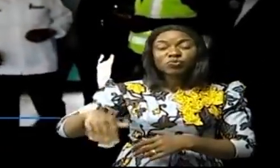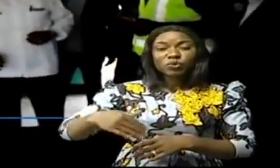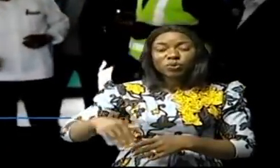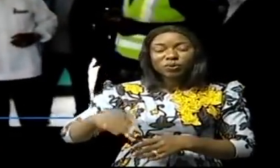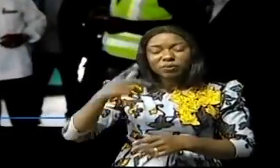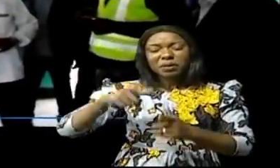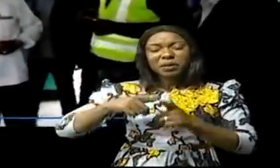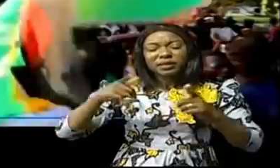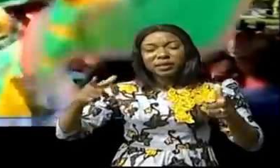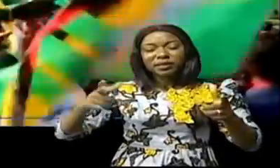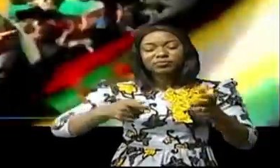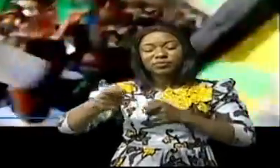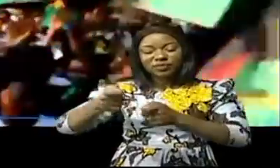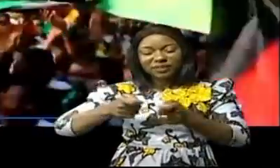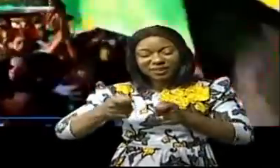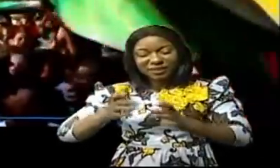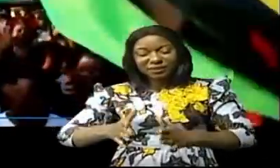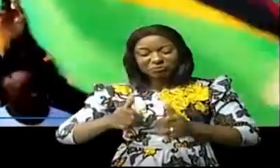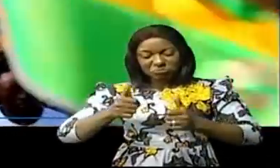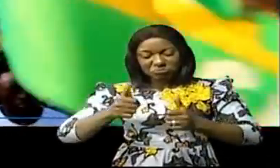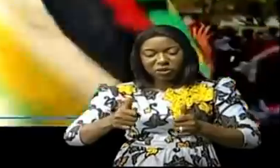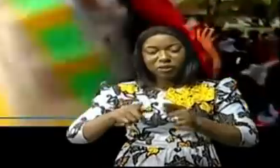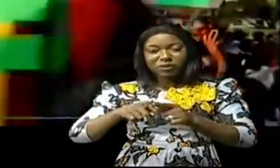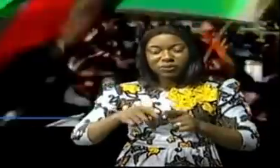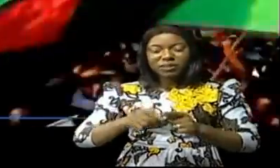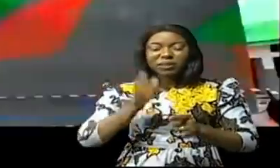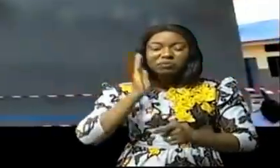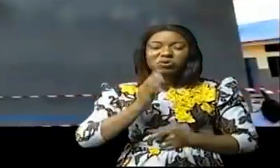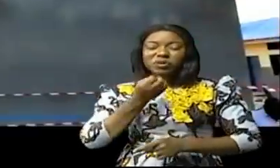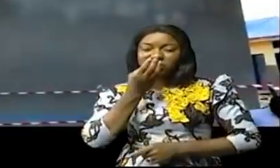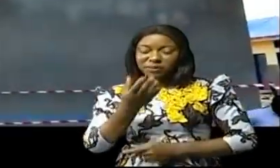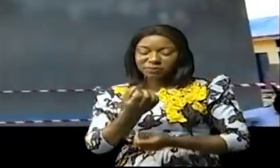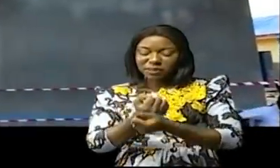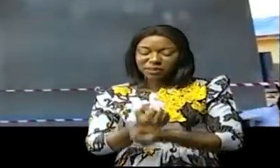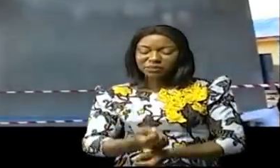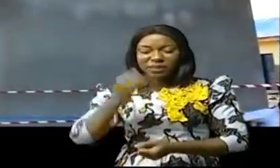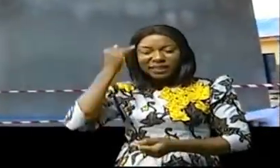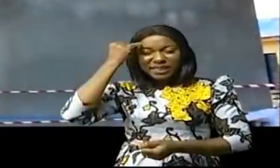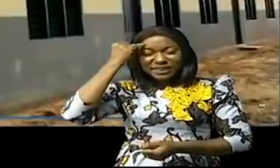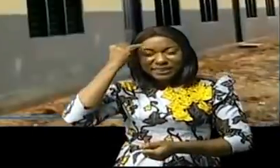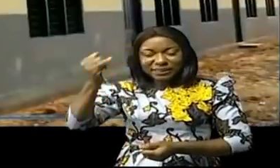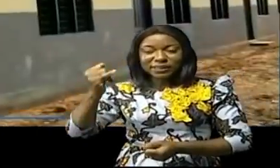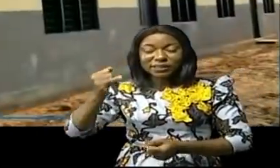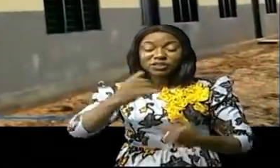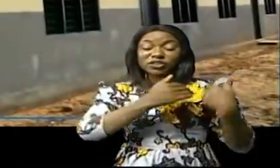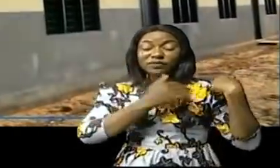d'être un gestionnaire exemplaire et surtout qui respecte les idéaux du chef de l'État.